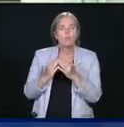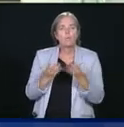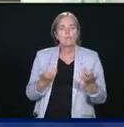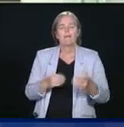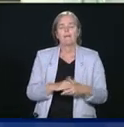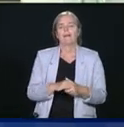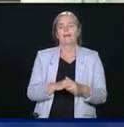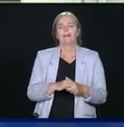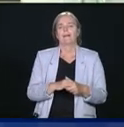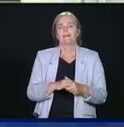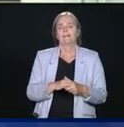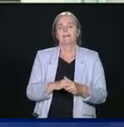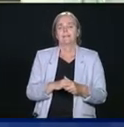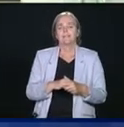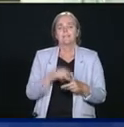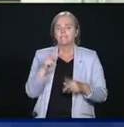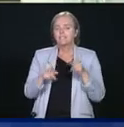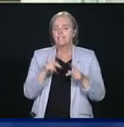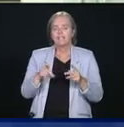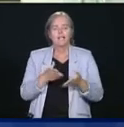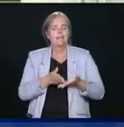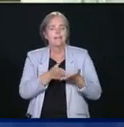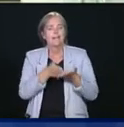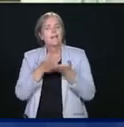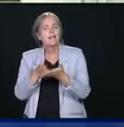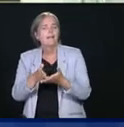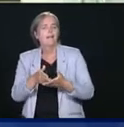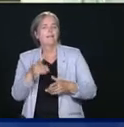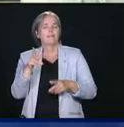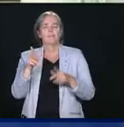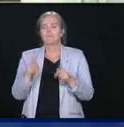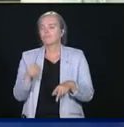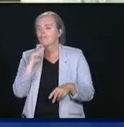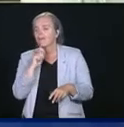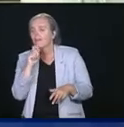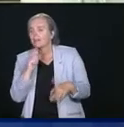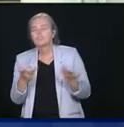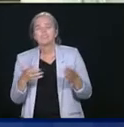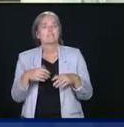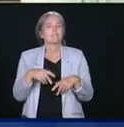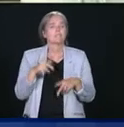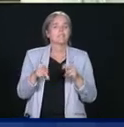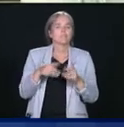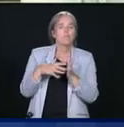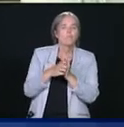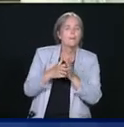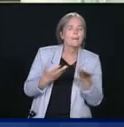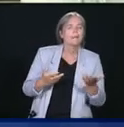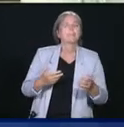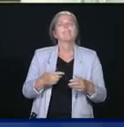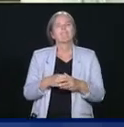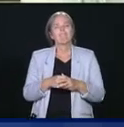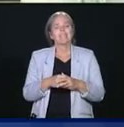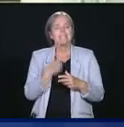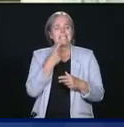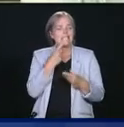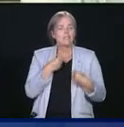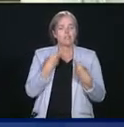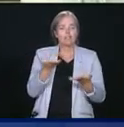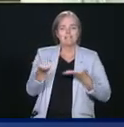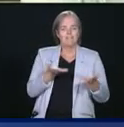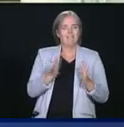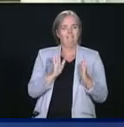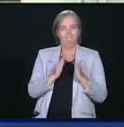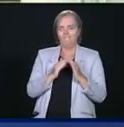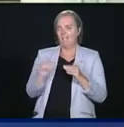présence sur le terrain de gens qui aident les plus vulnérables. Souvent, c'est des services des villes qui sont à menace